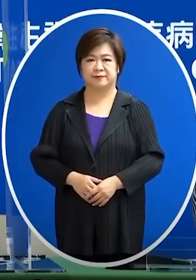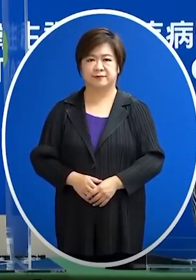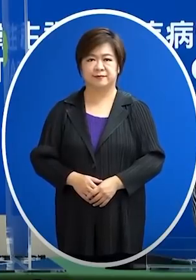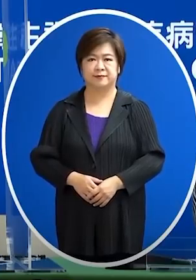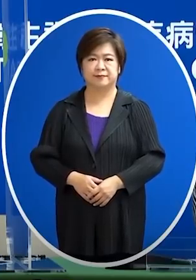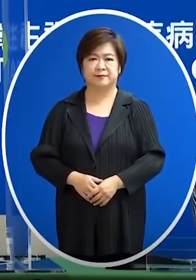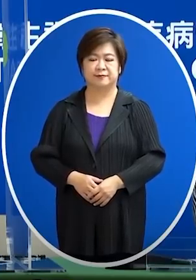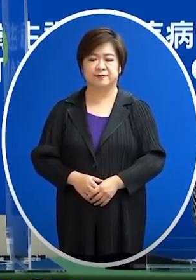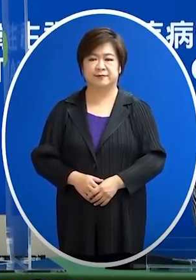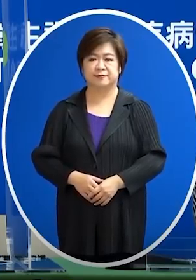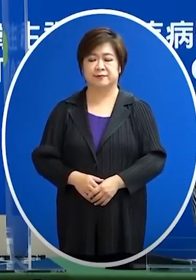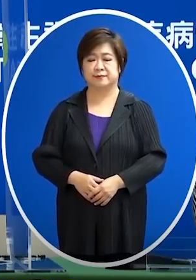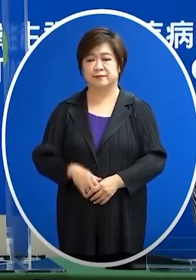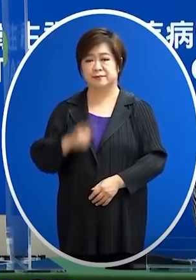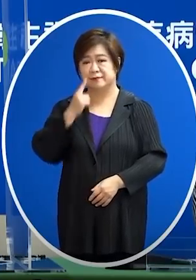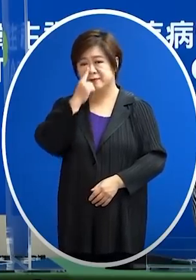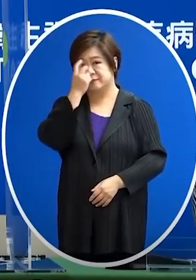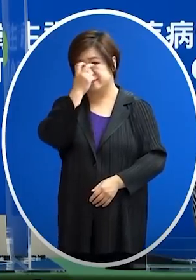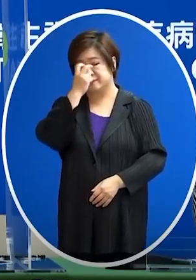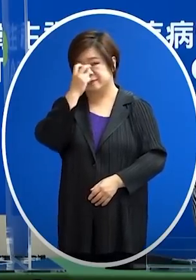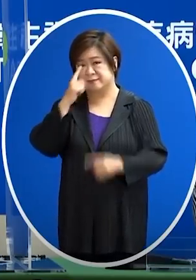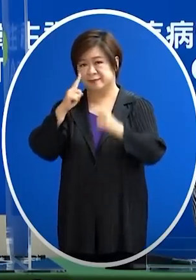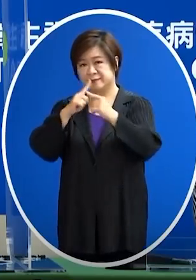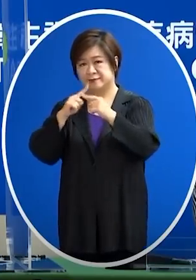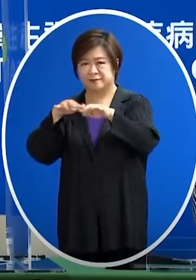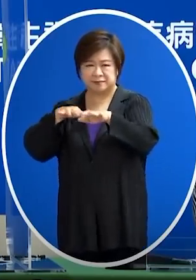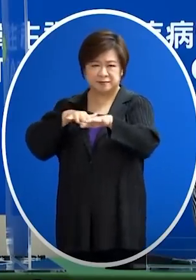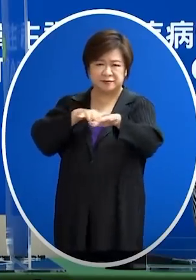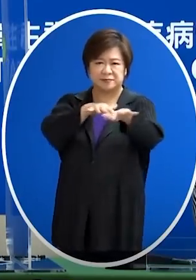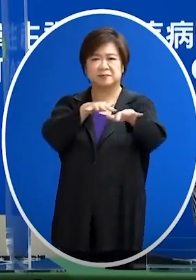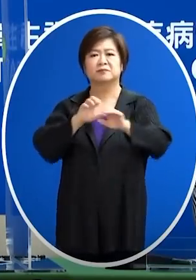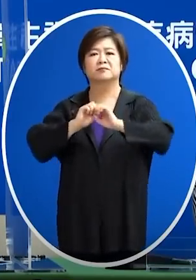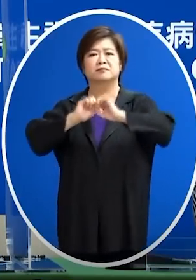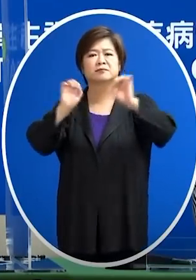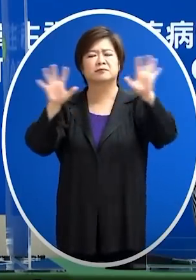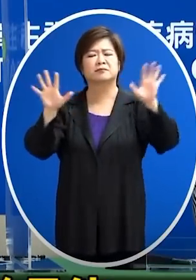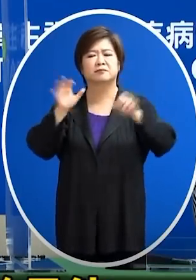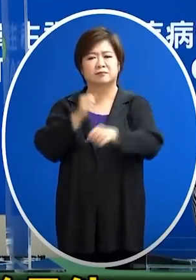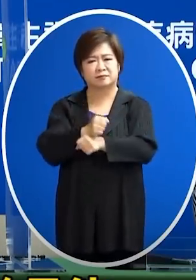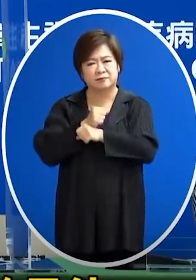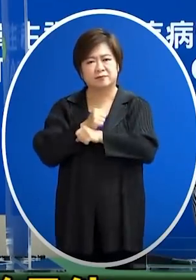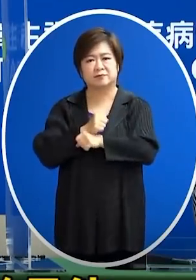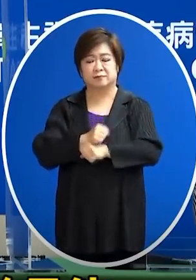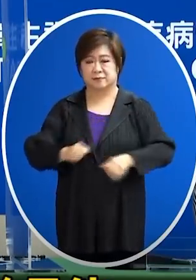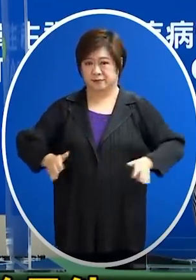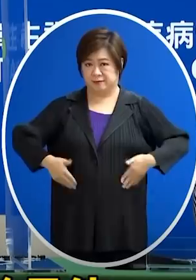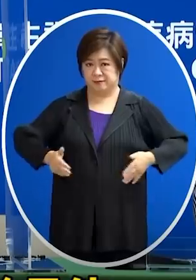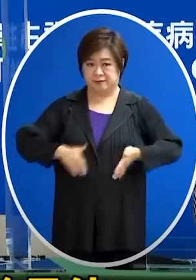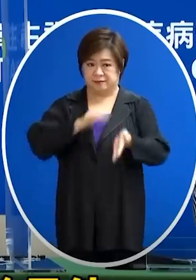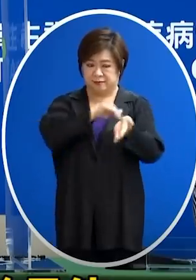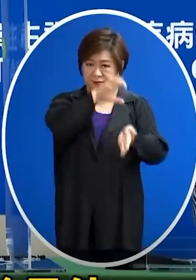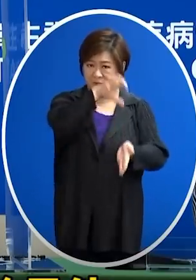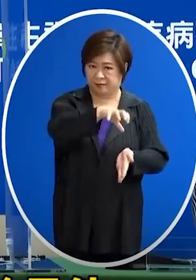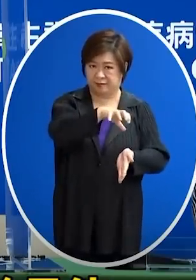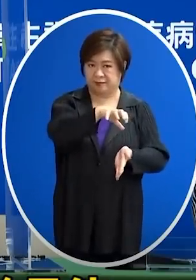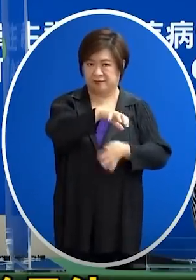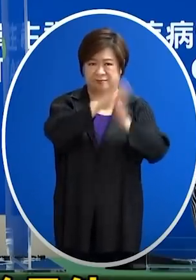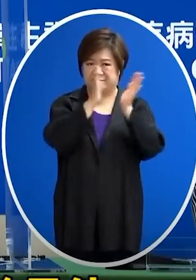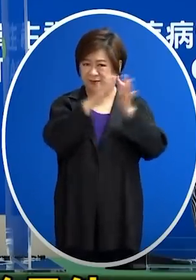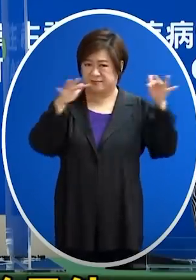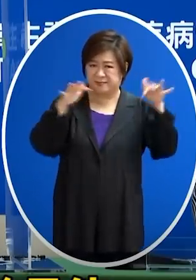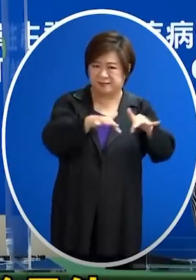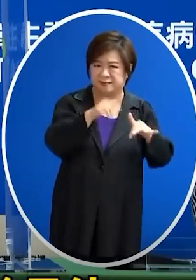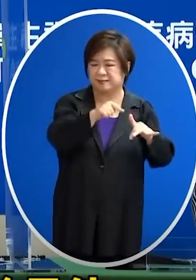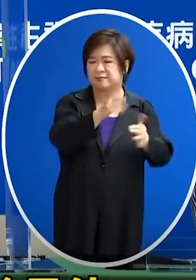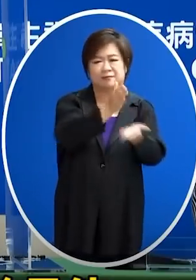對於在篩檢的人潮 我們在呼籲就是在急診的部分 大家不要急到急診